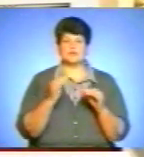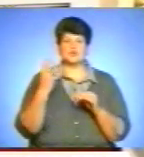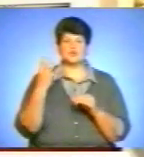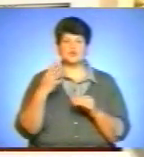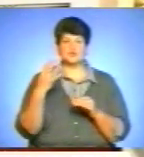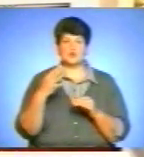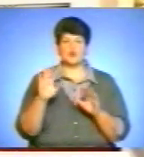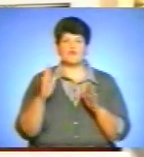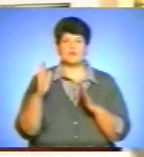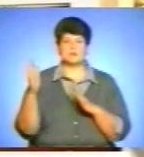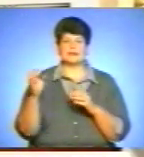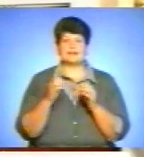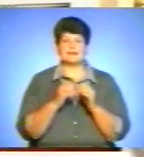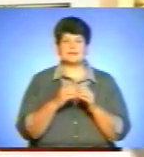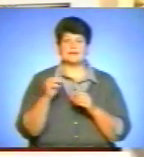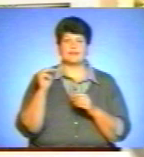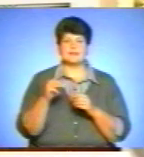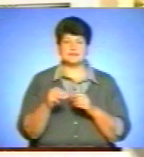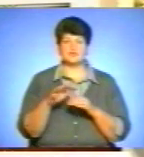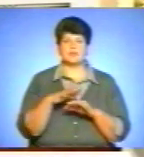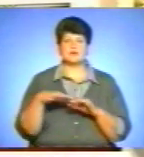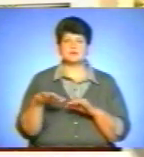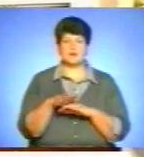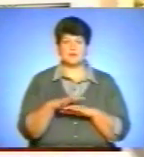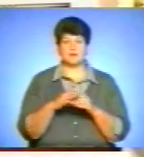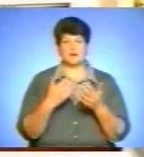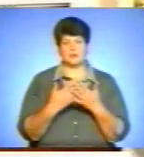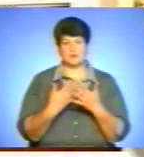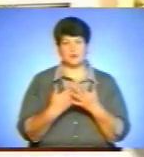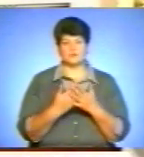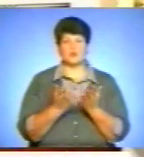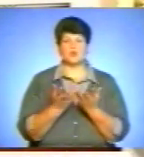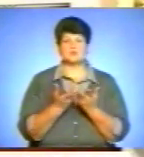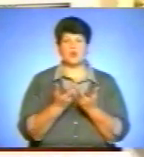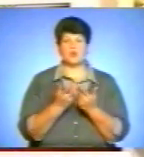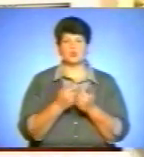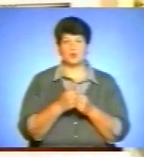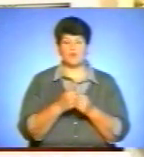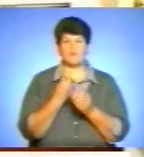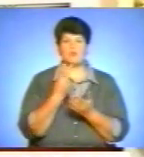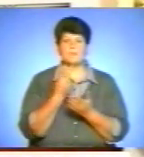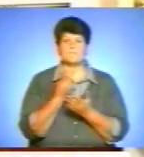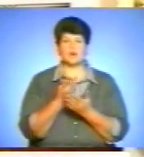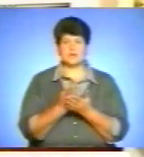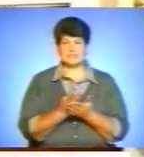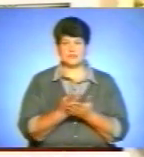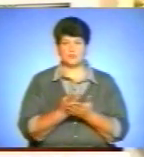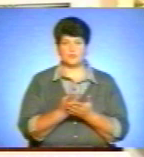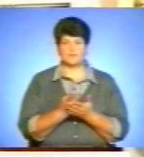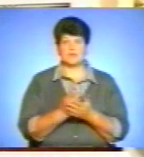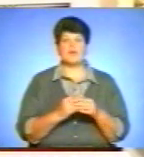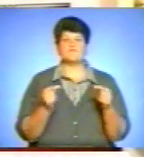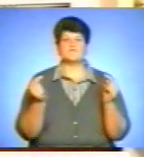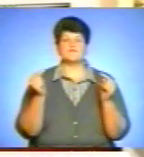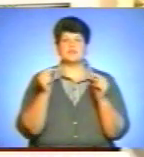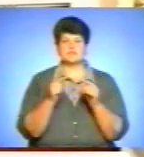випадків на 10 тисяч населення. При орієнтовному розрахунковому показнику визначення